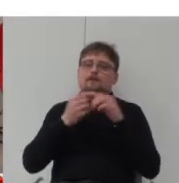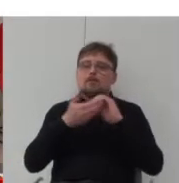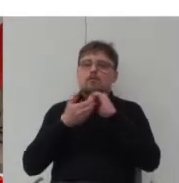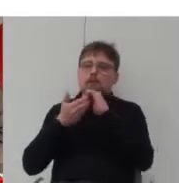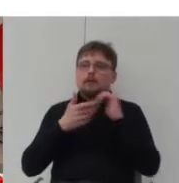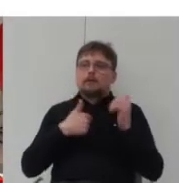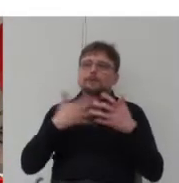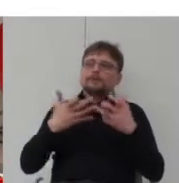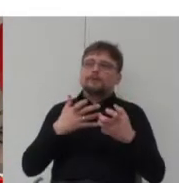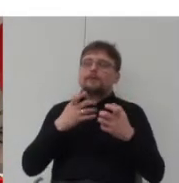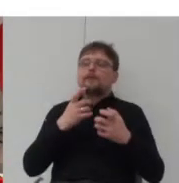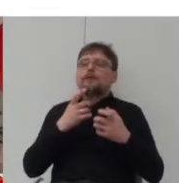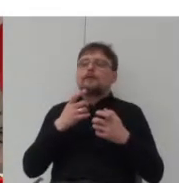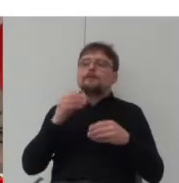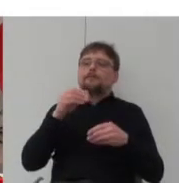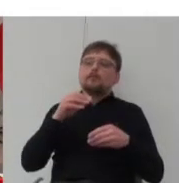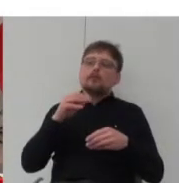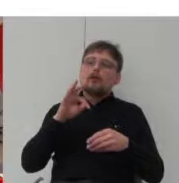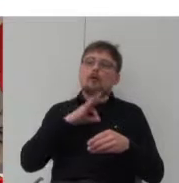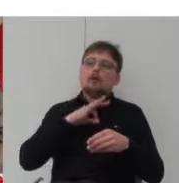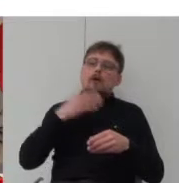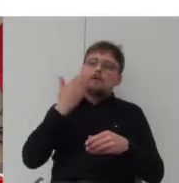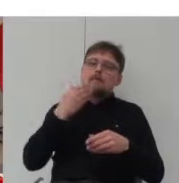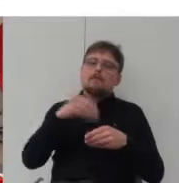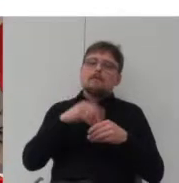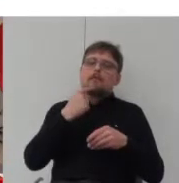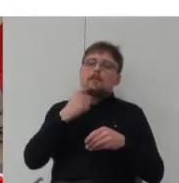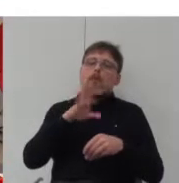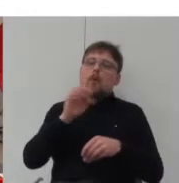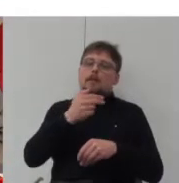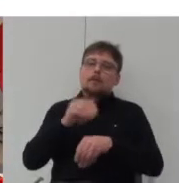prezentacji chciałbym skupić się na metodzie gospodarczej